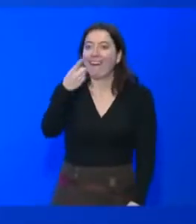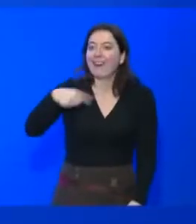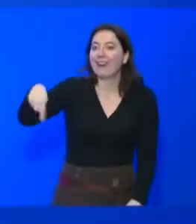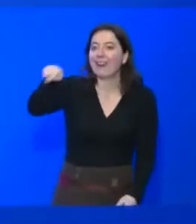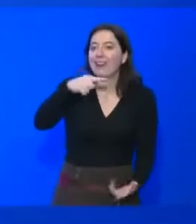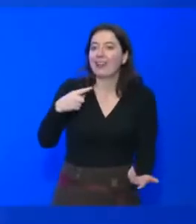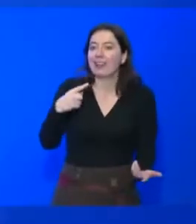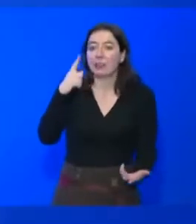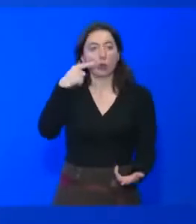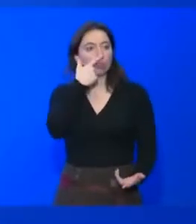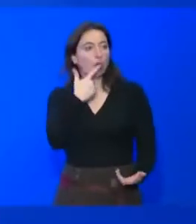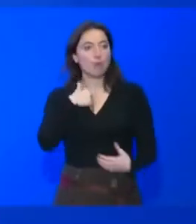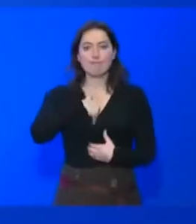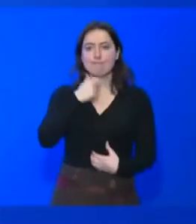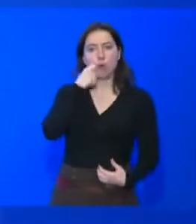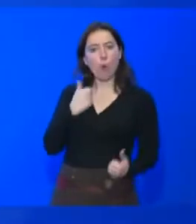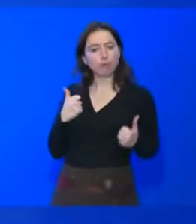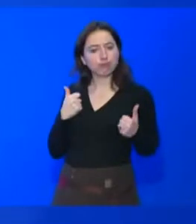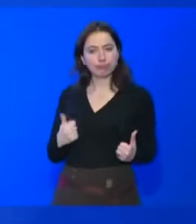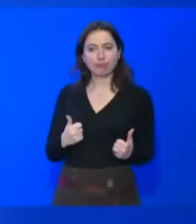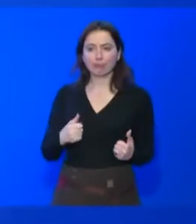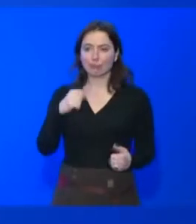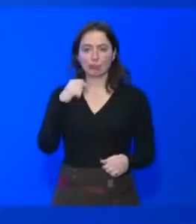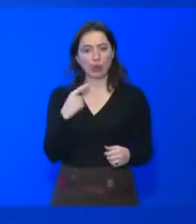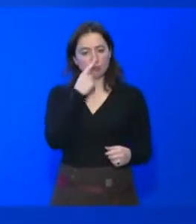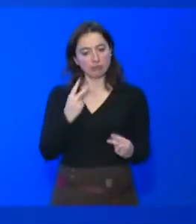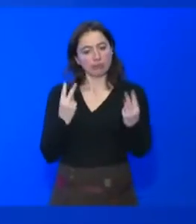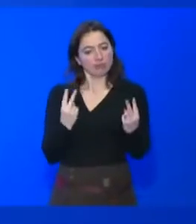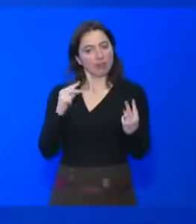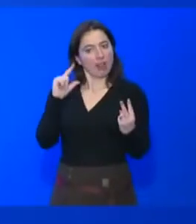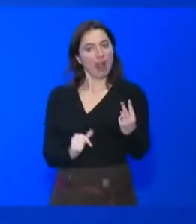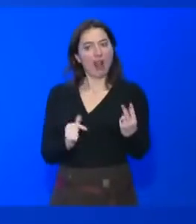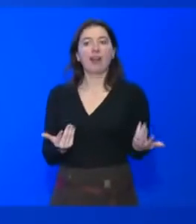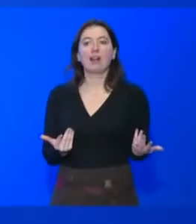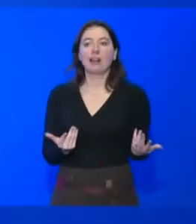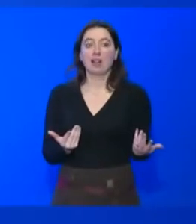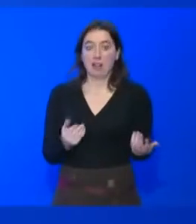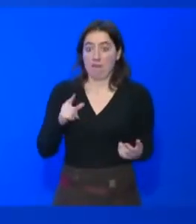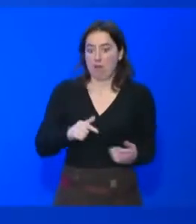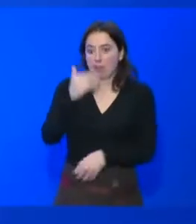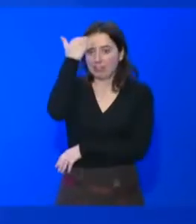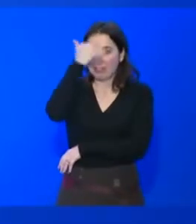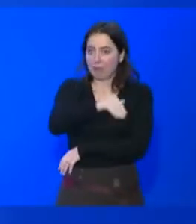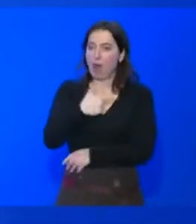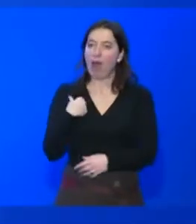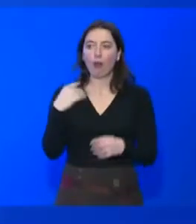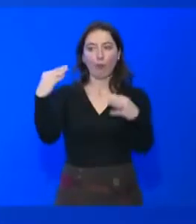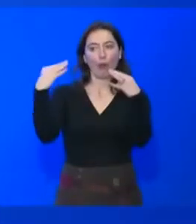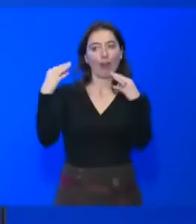Et pour être bien dans sa peau, pour avoir l'estime de soi, c'est quand même très important de savoir déjà qu'on est bien, qu'on est